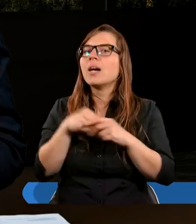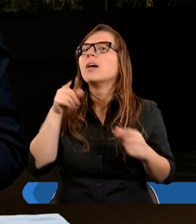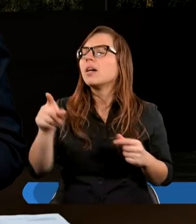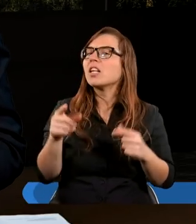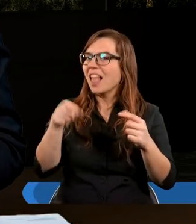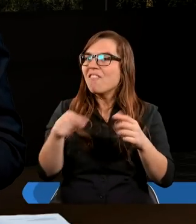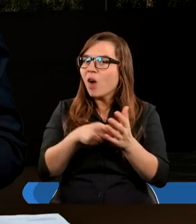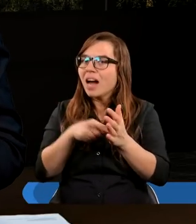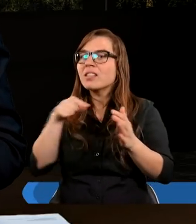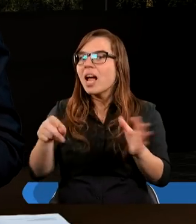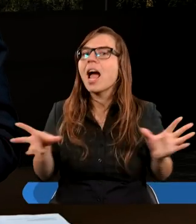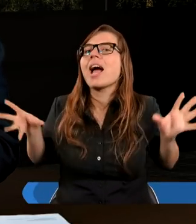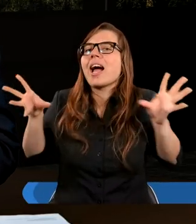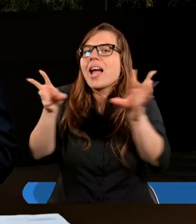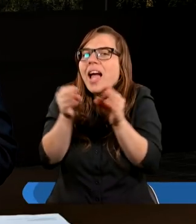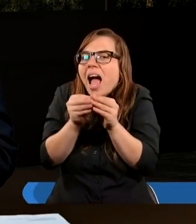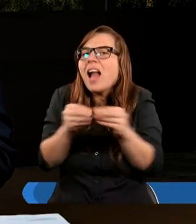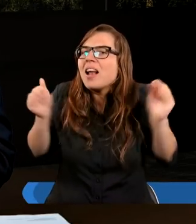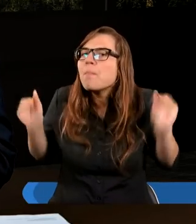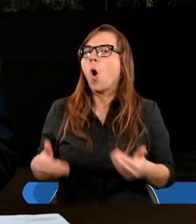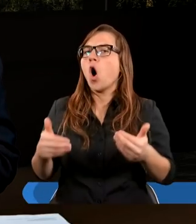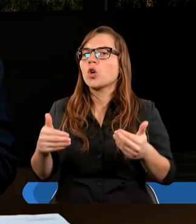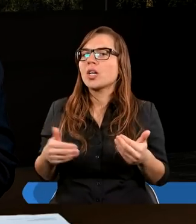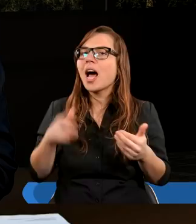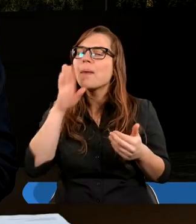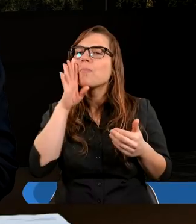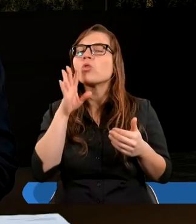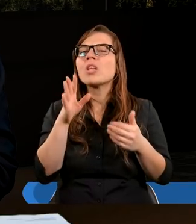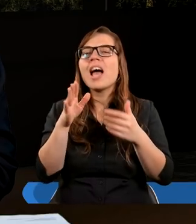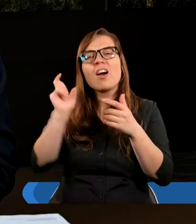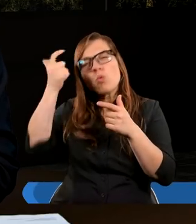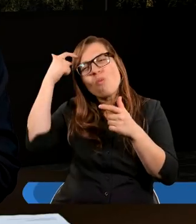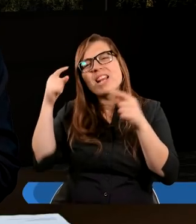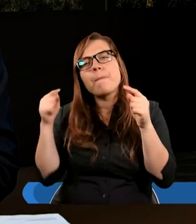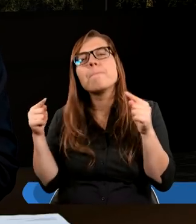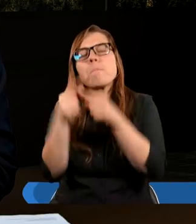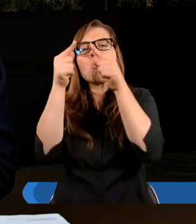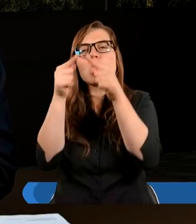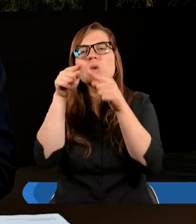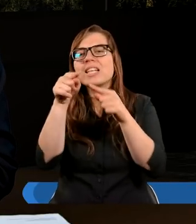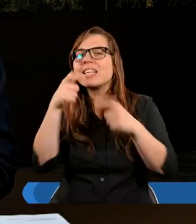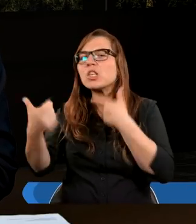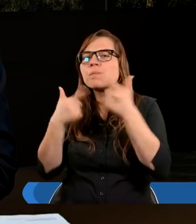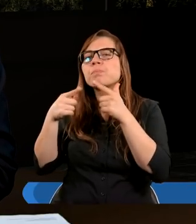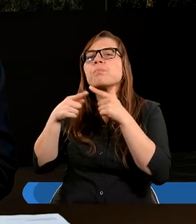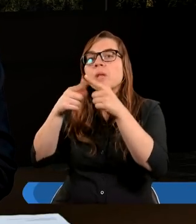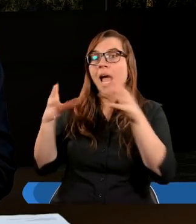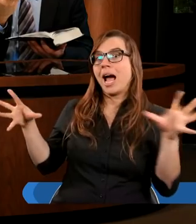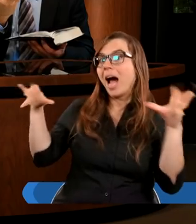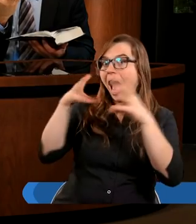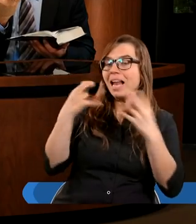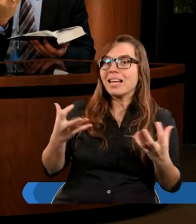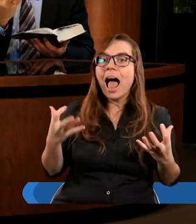właśnie razem jakby czujemy to, że mamy wspólny mianownik. Znaczymy, coś, co mamy właśnie razem,